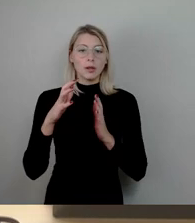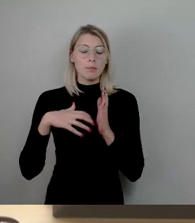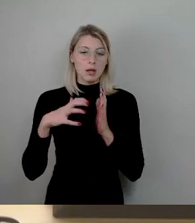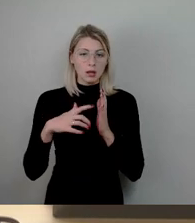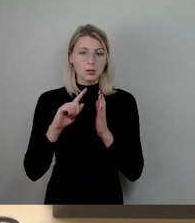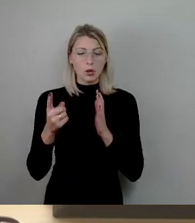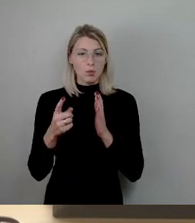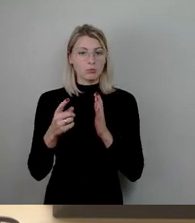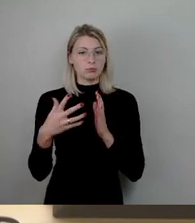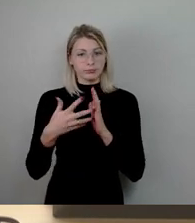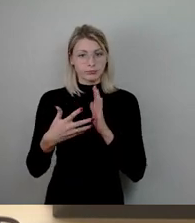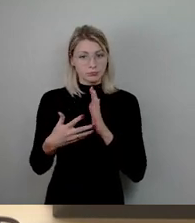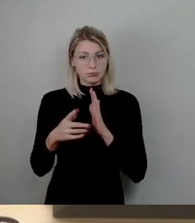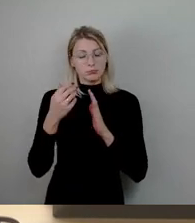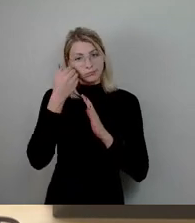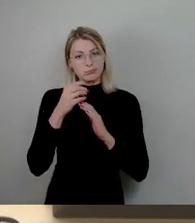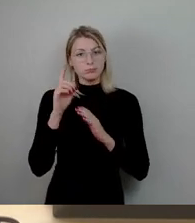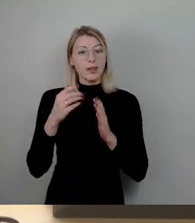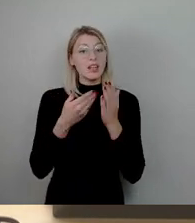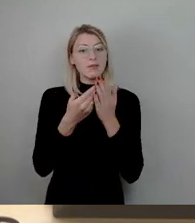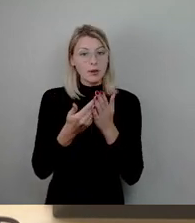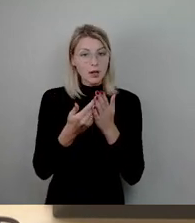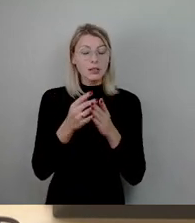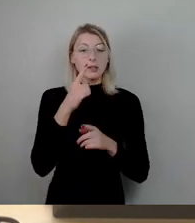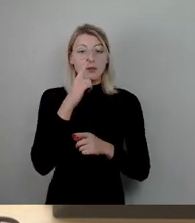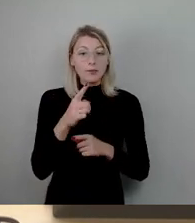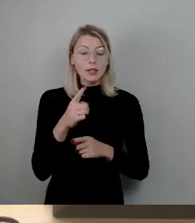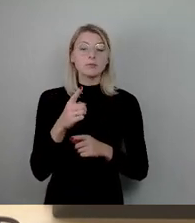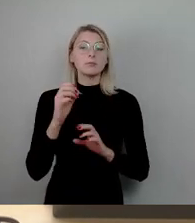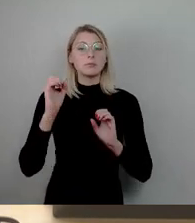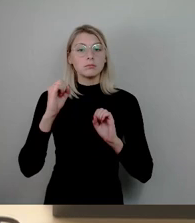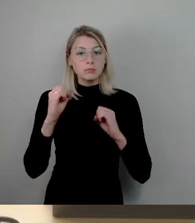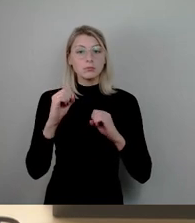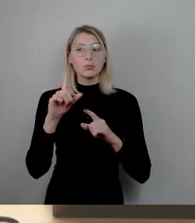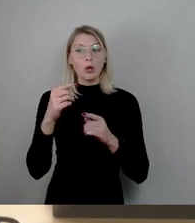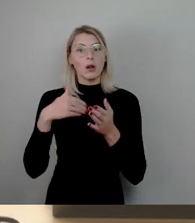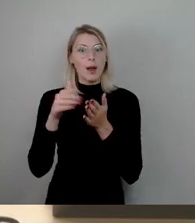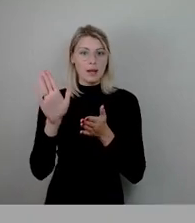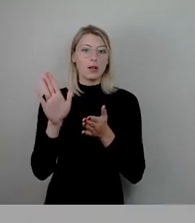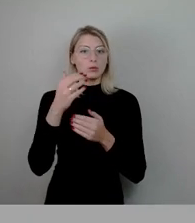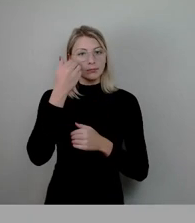wer hier zustimmt, lehnt ab. Ich bitte um Abstimmung.